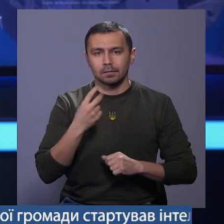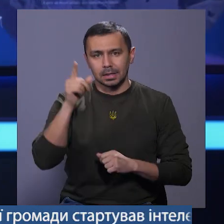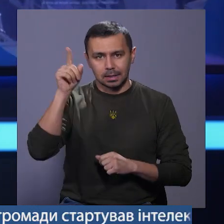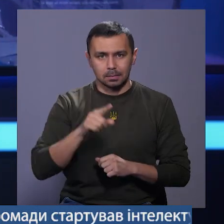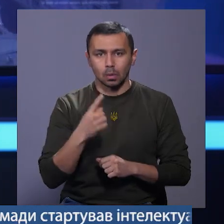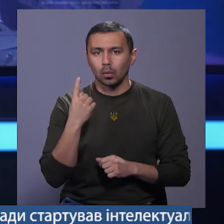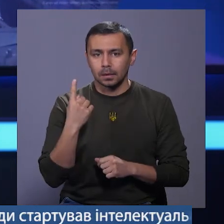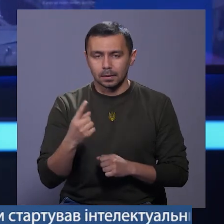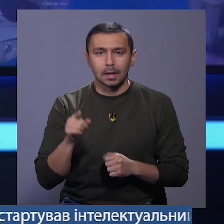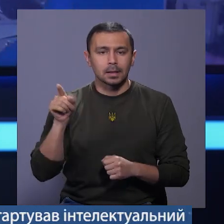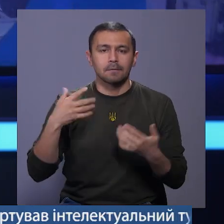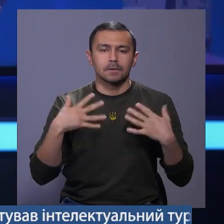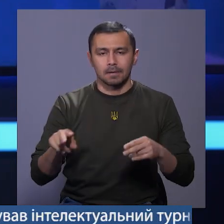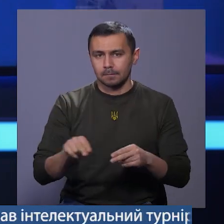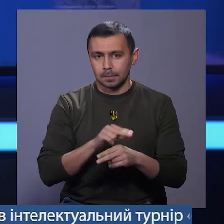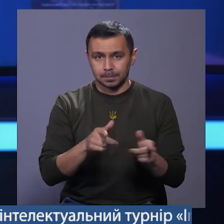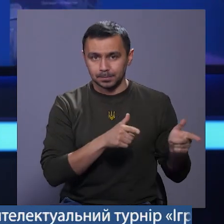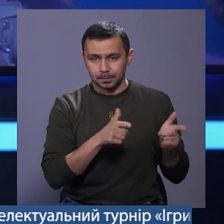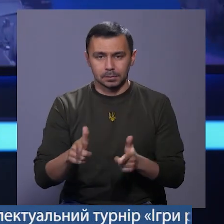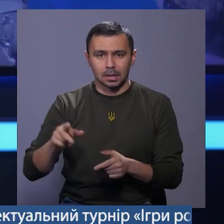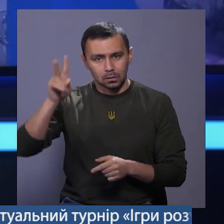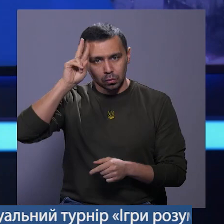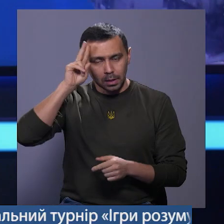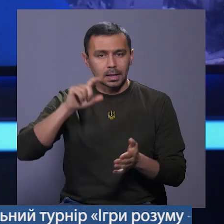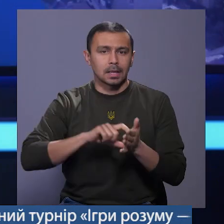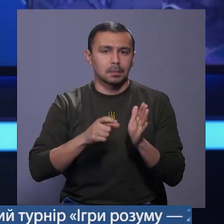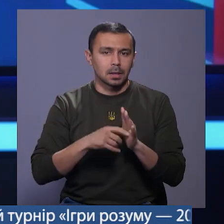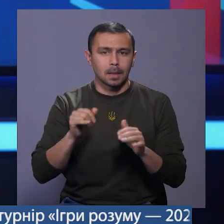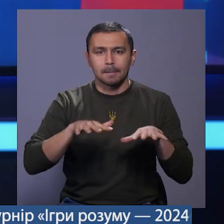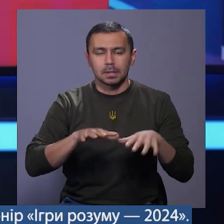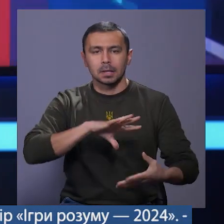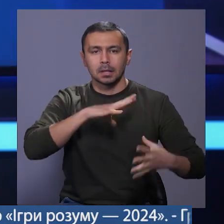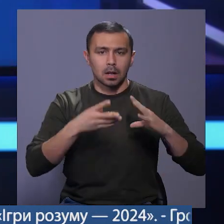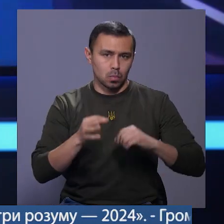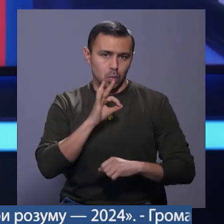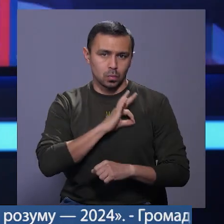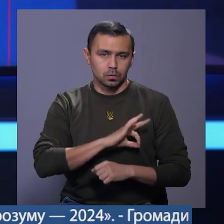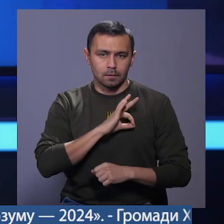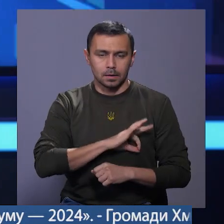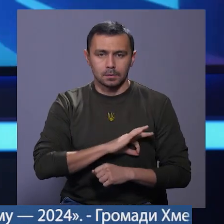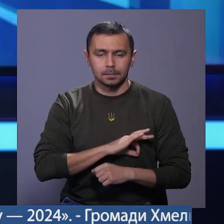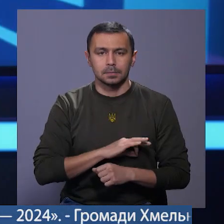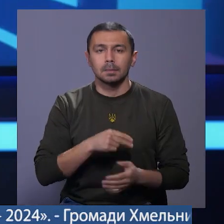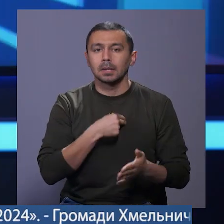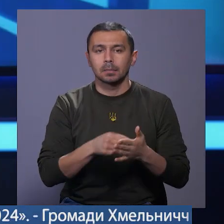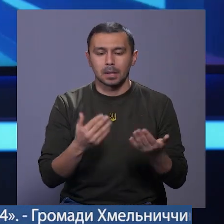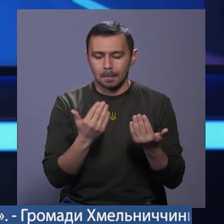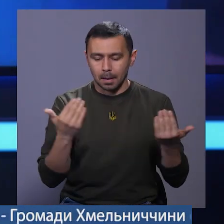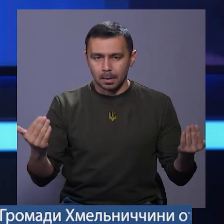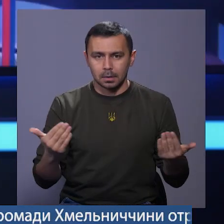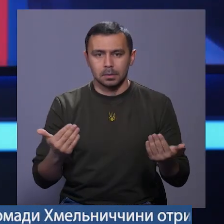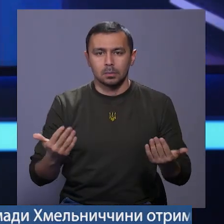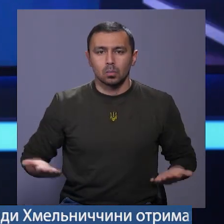дріб 1. Там уже відремонтували санвузли, кімнати і місця загального користування. Придбали меблі і